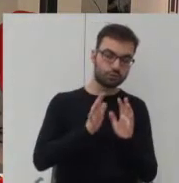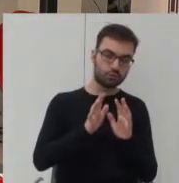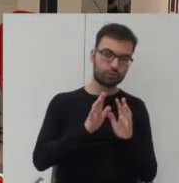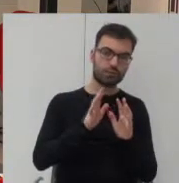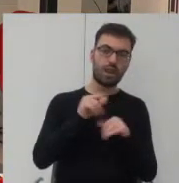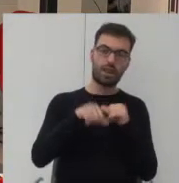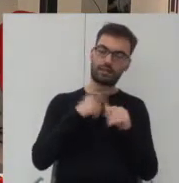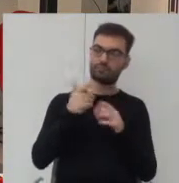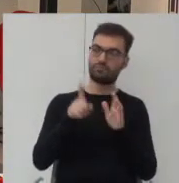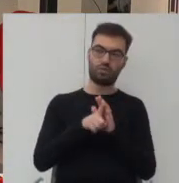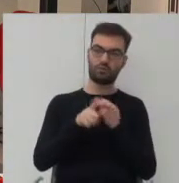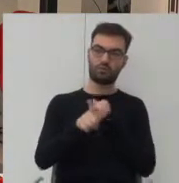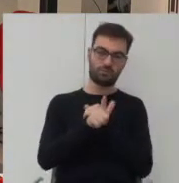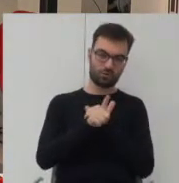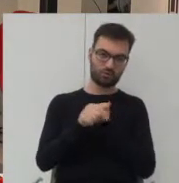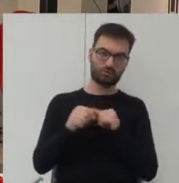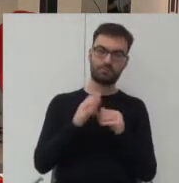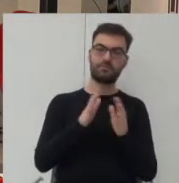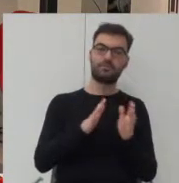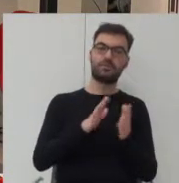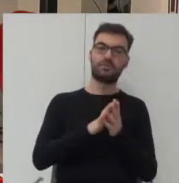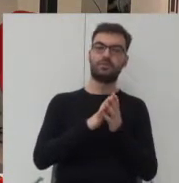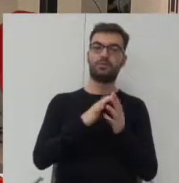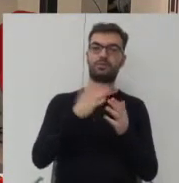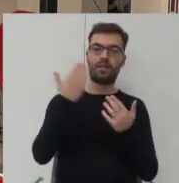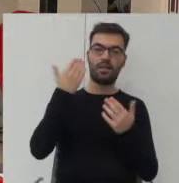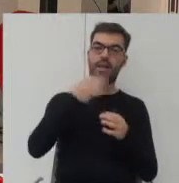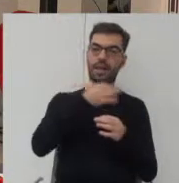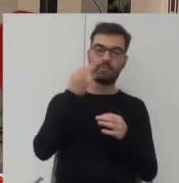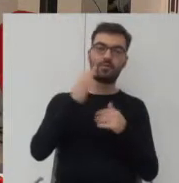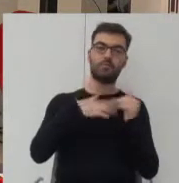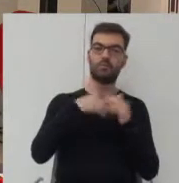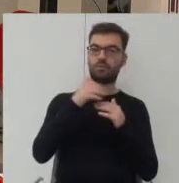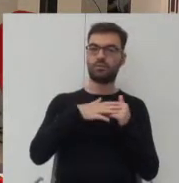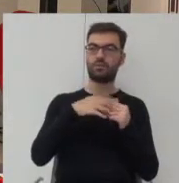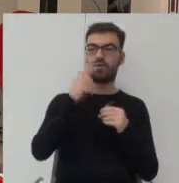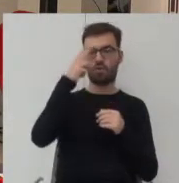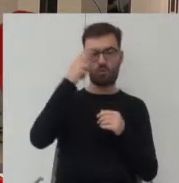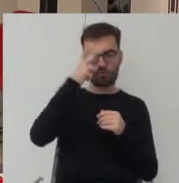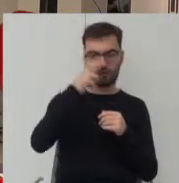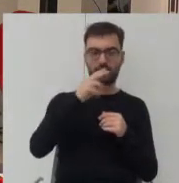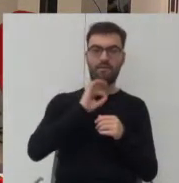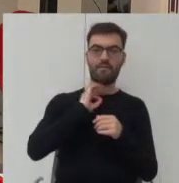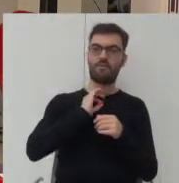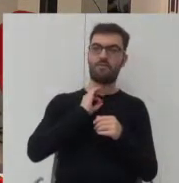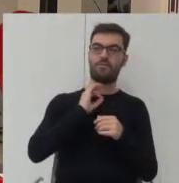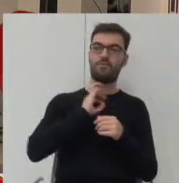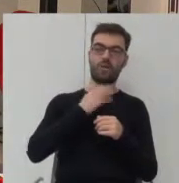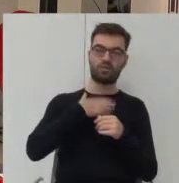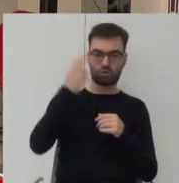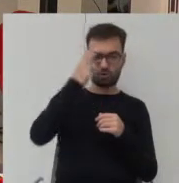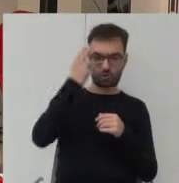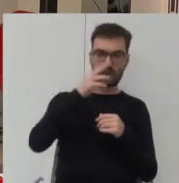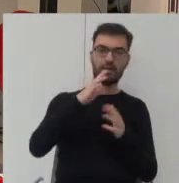latach powiedzmy do lat 70' i raczej preferowanej zabudowy komunalnej i własności komunalnej